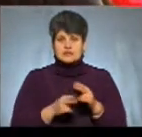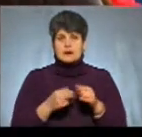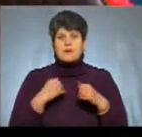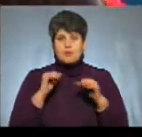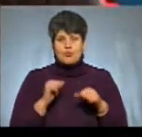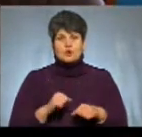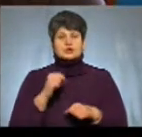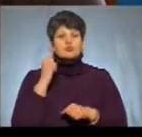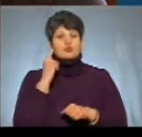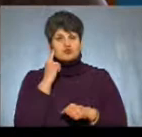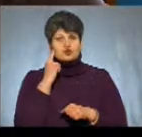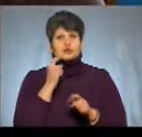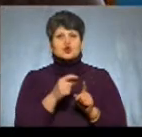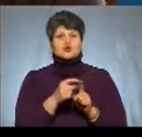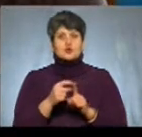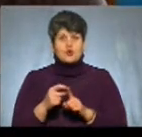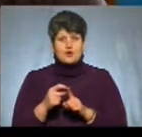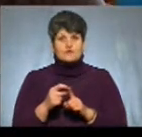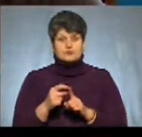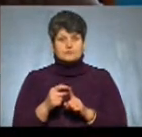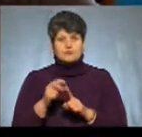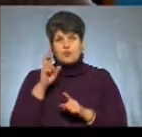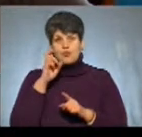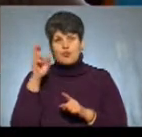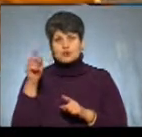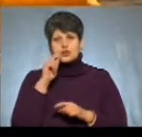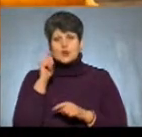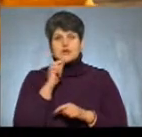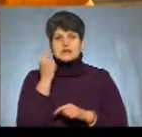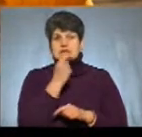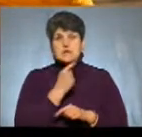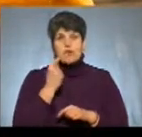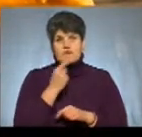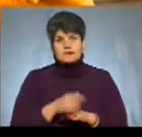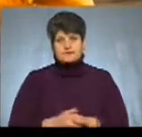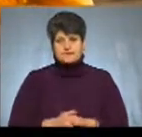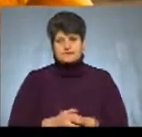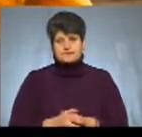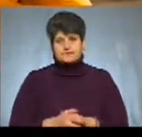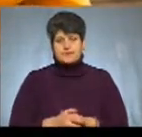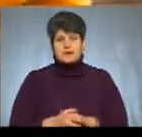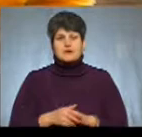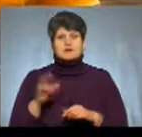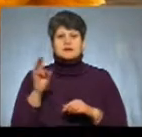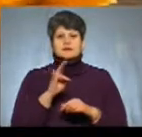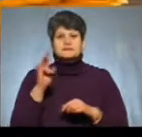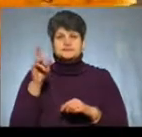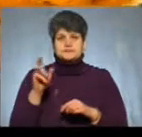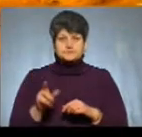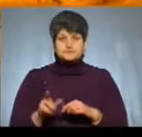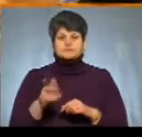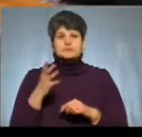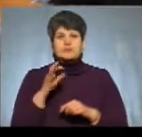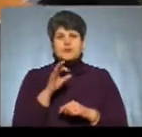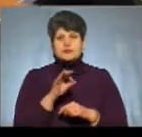почути слово Боже на українській мові. Настоятель храму святого великомученика Стефанія,